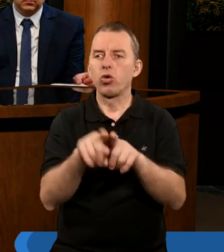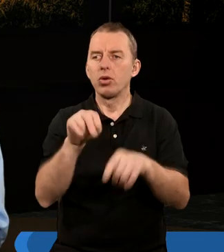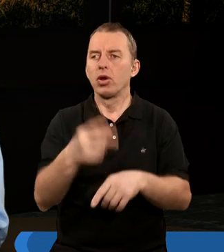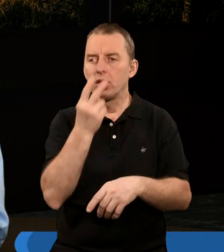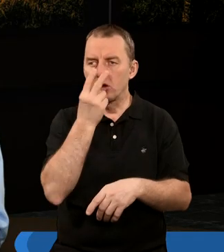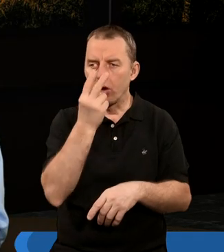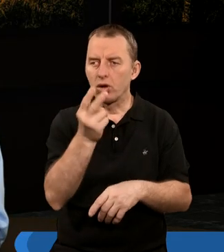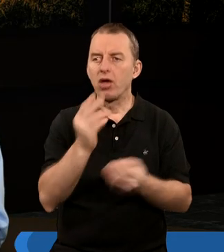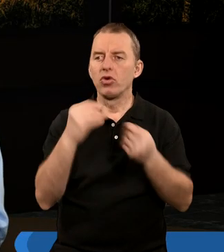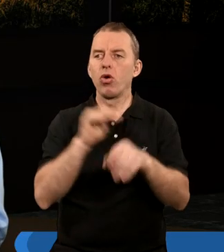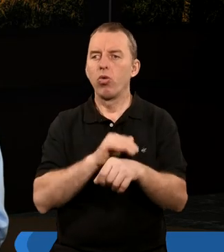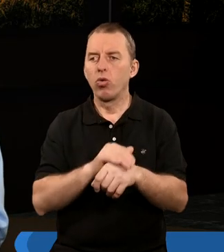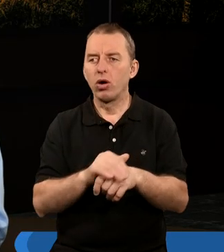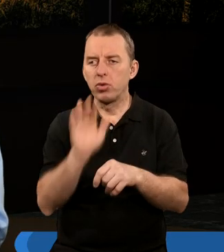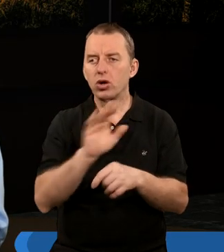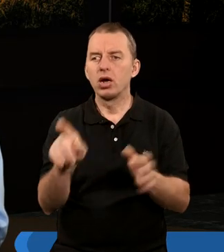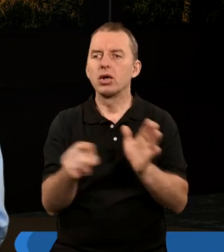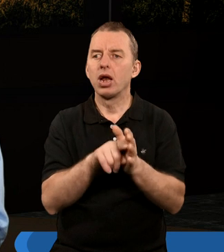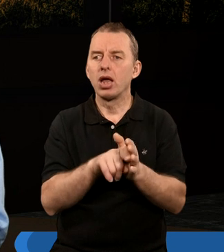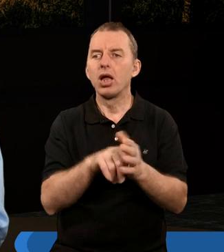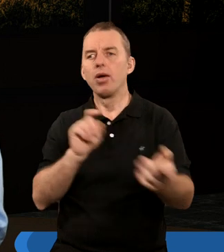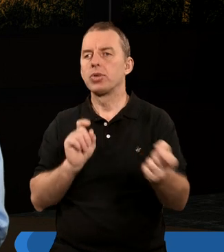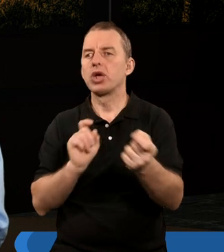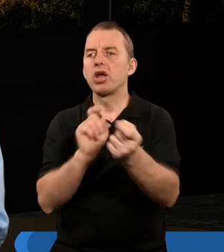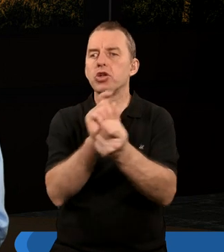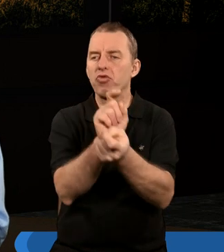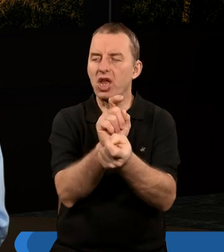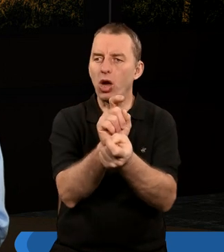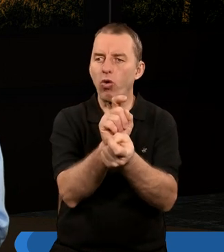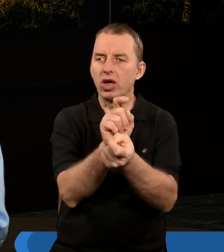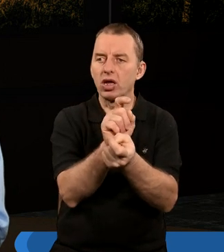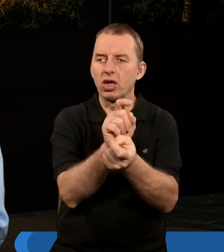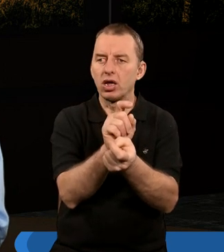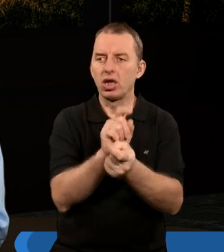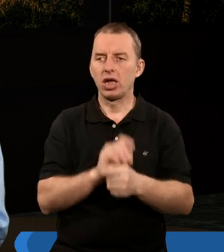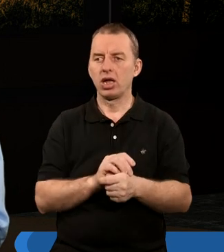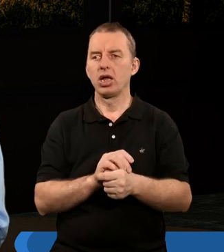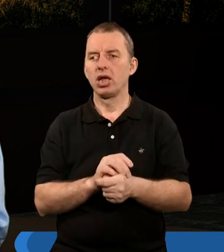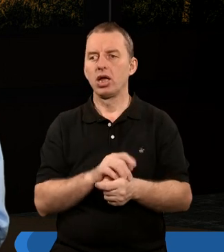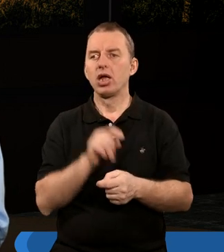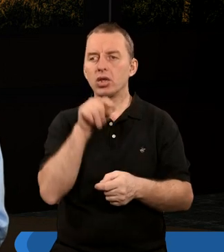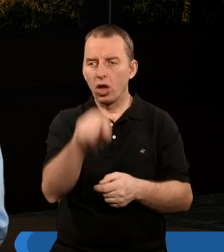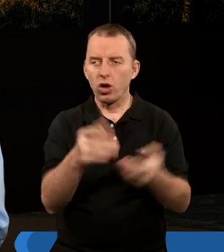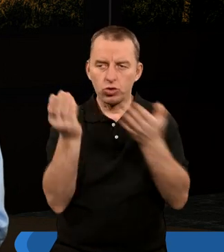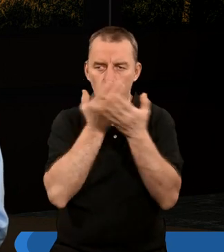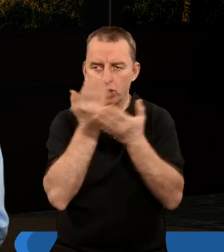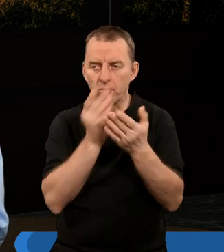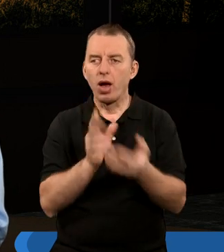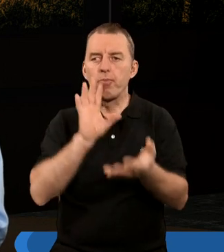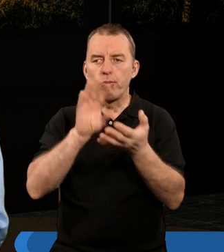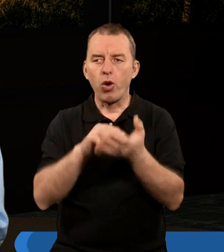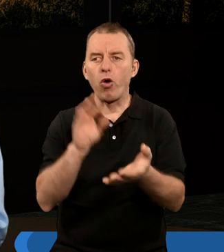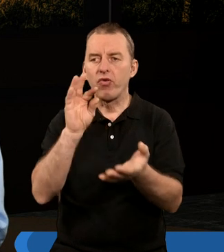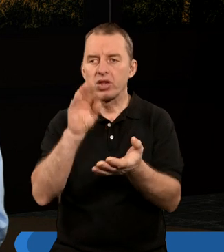możemy zobaczyć wielką łaskę Boga dla przeciwników. Tak jest. Często, kiedy czytamy, powtarza się